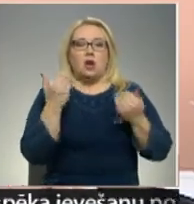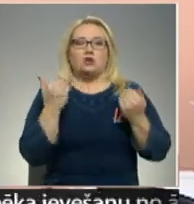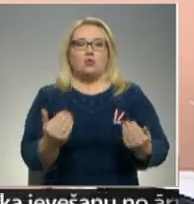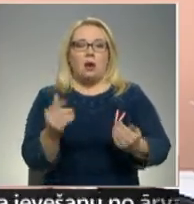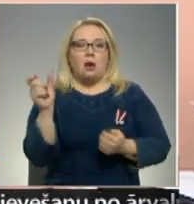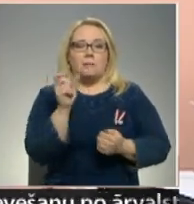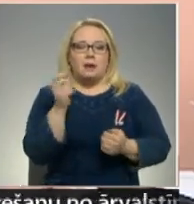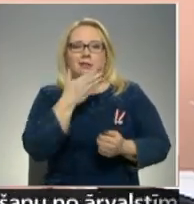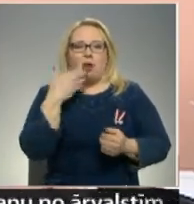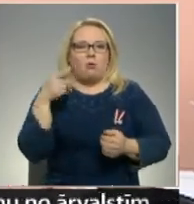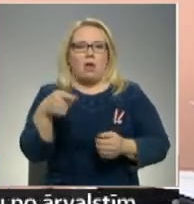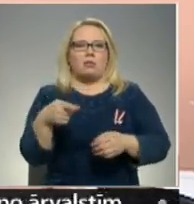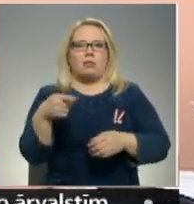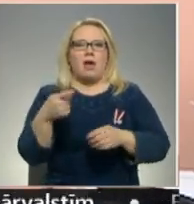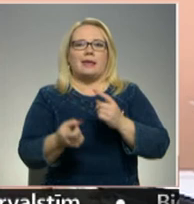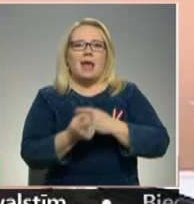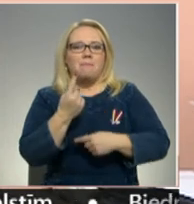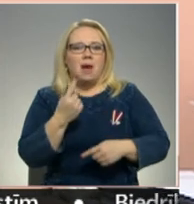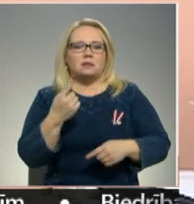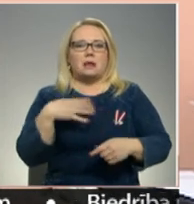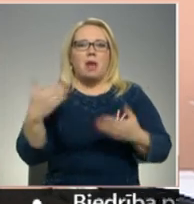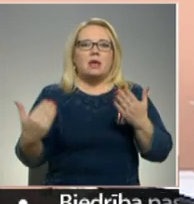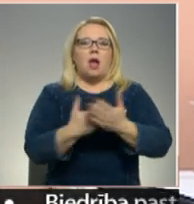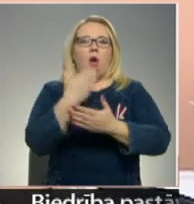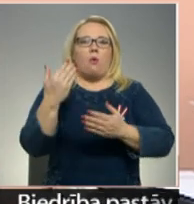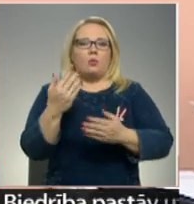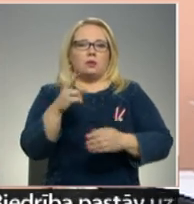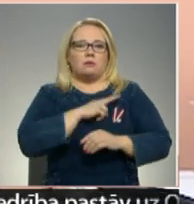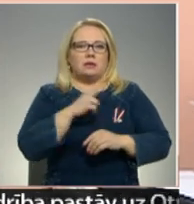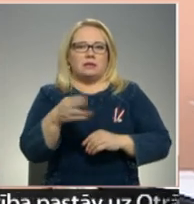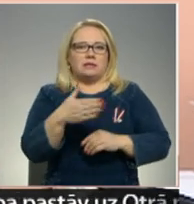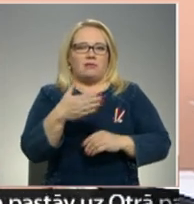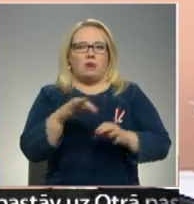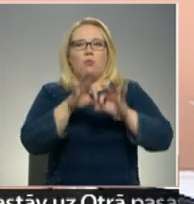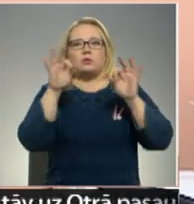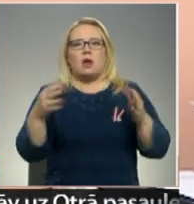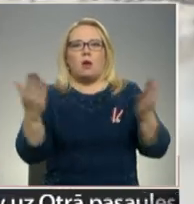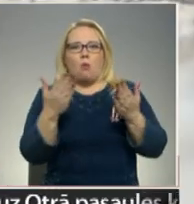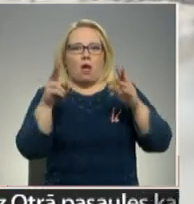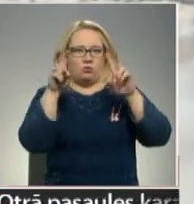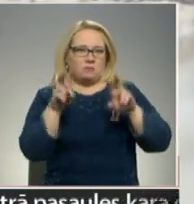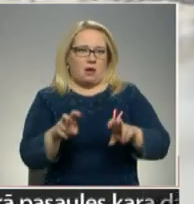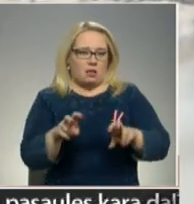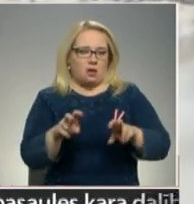tāda iemesla, kamēr nav jaunu faktu parādījušies, uzsāk kaut kādu izmīklēšanu.